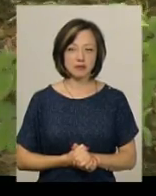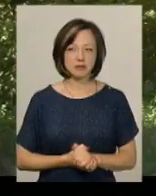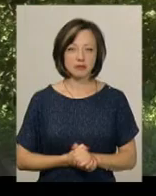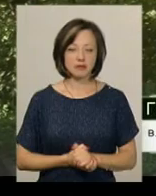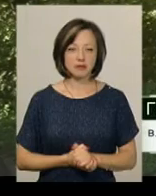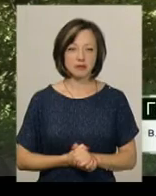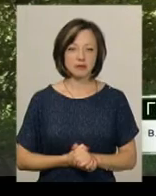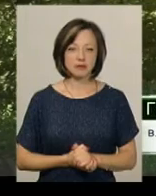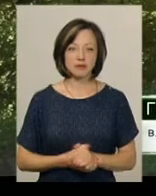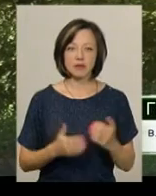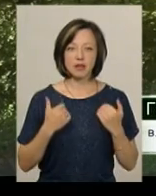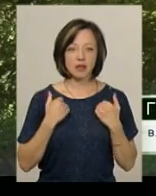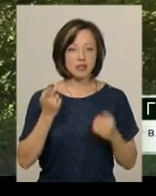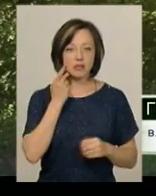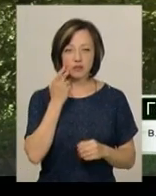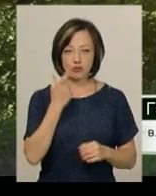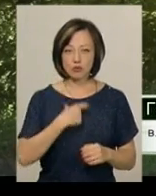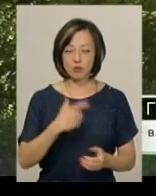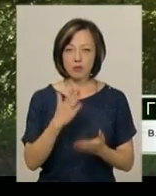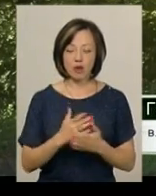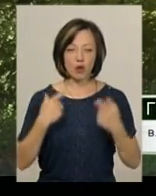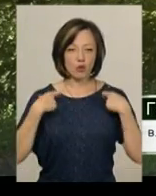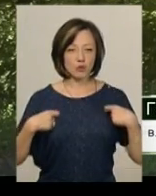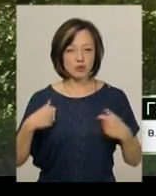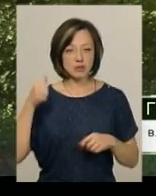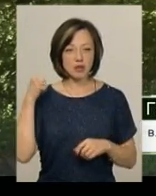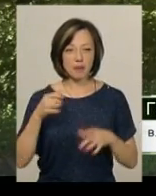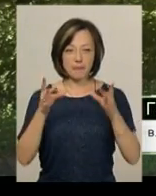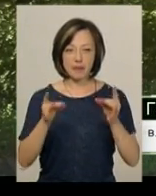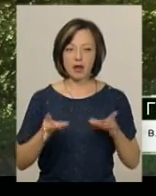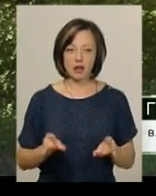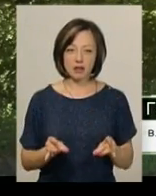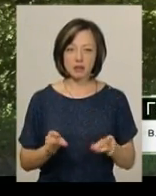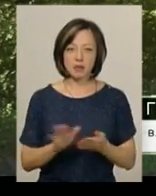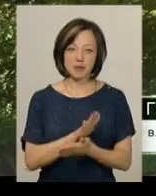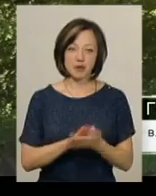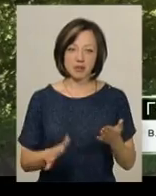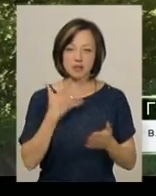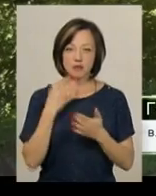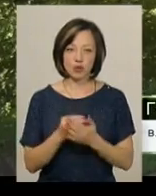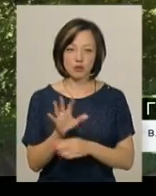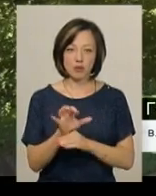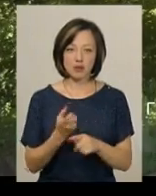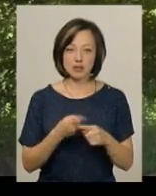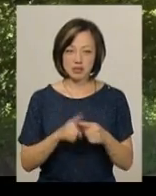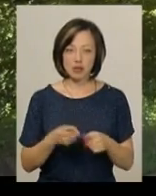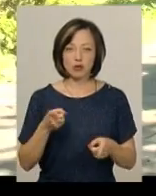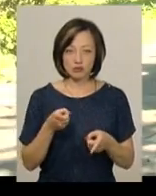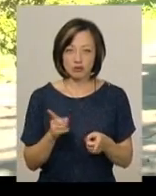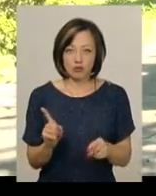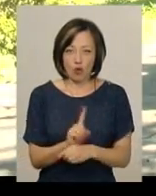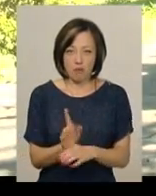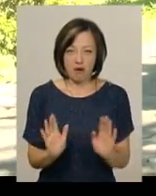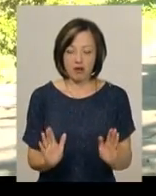Я завжди з собою маю у рюкзачку пакетики і прибираю за своєю собачкою. Це нормально.